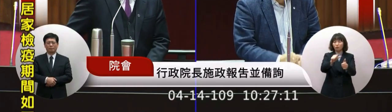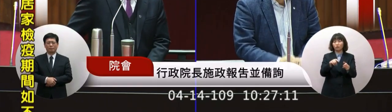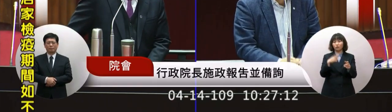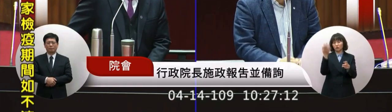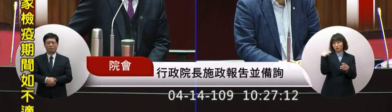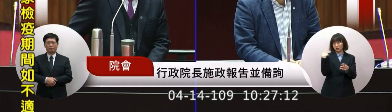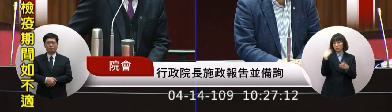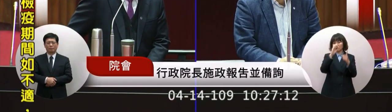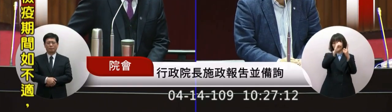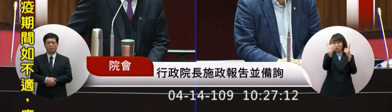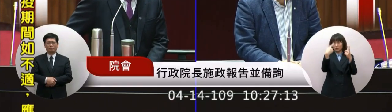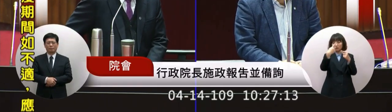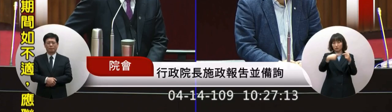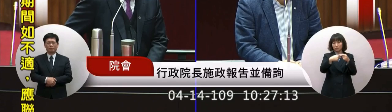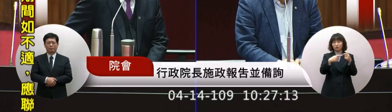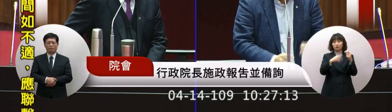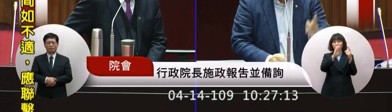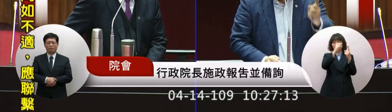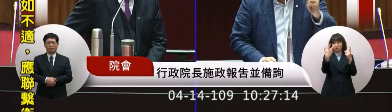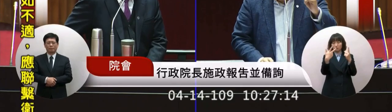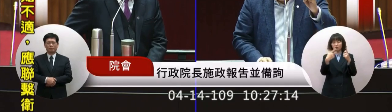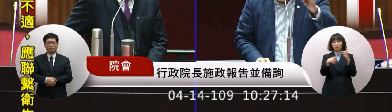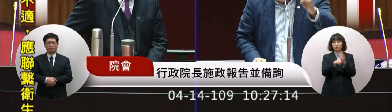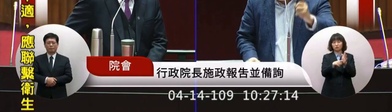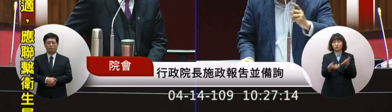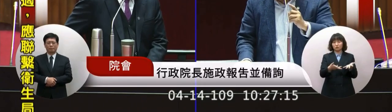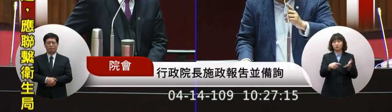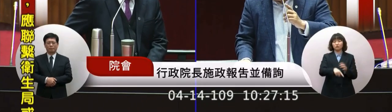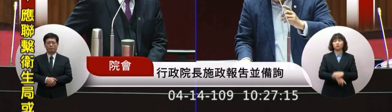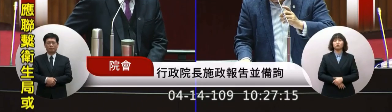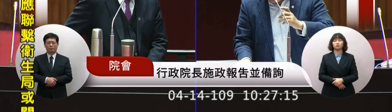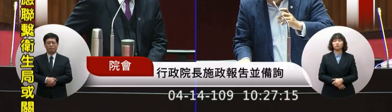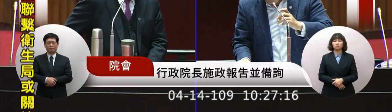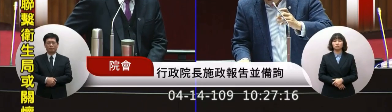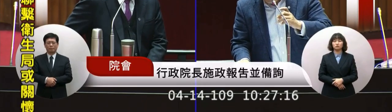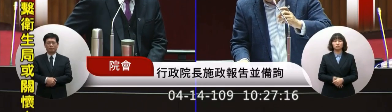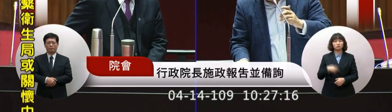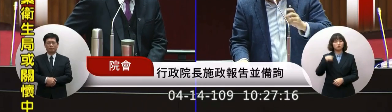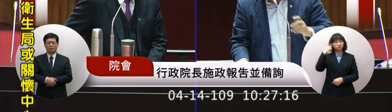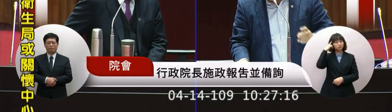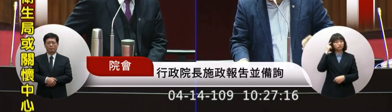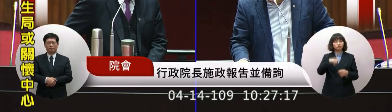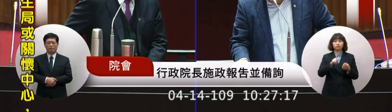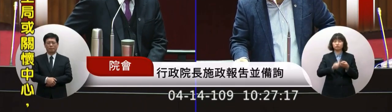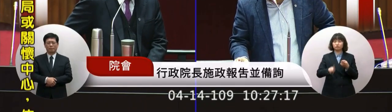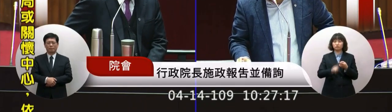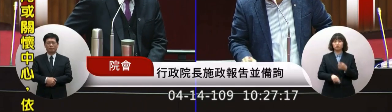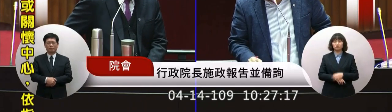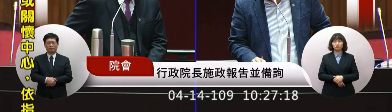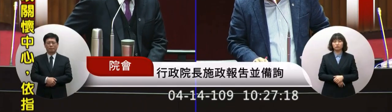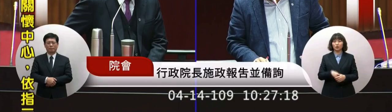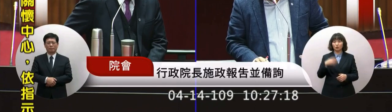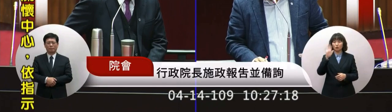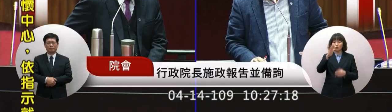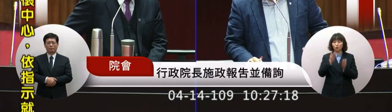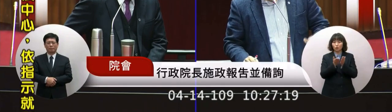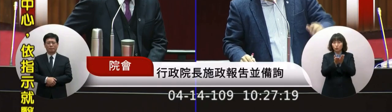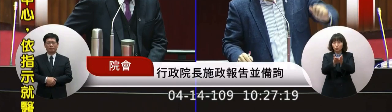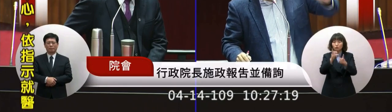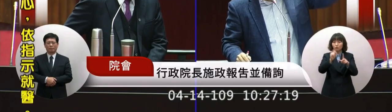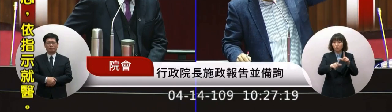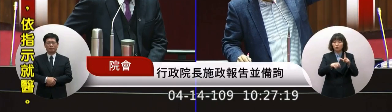當初一百萬年一百萬七年所以我跟院長報告我感覺這個不得利尤其有的漁船